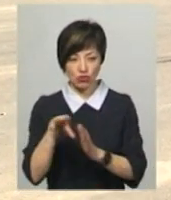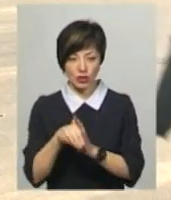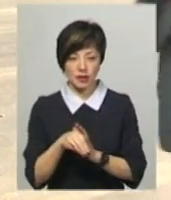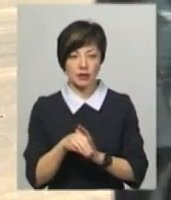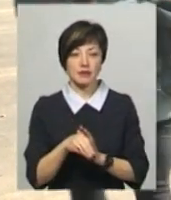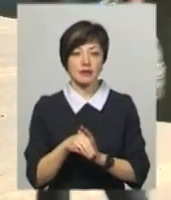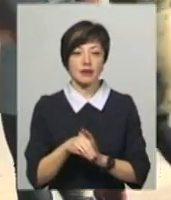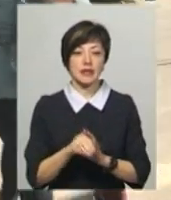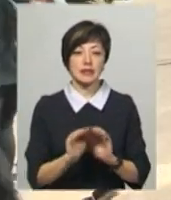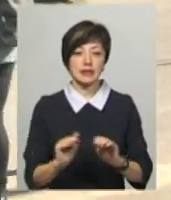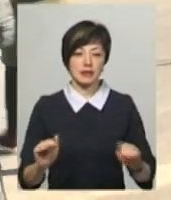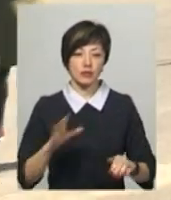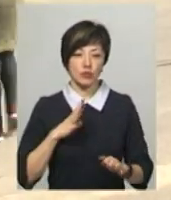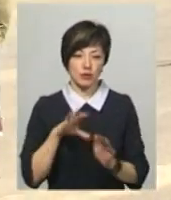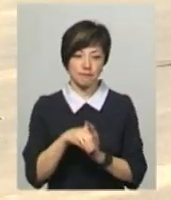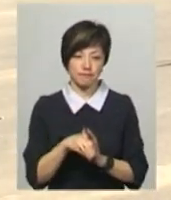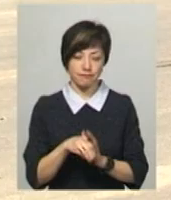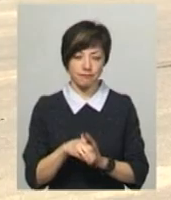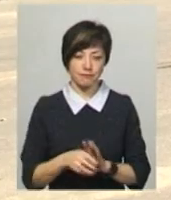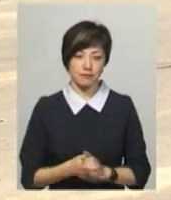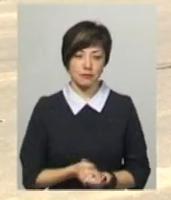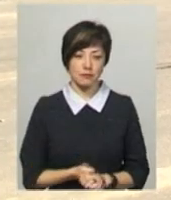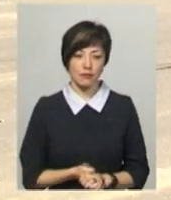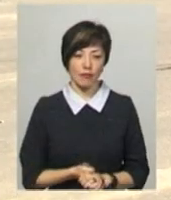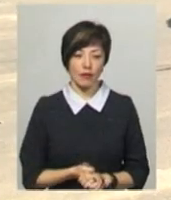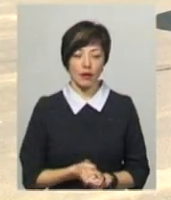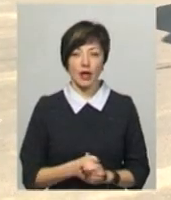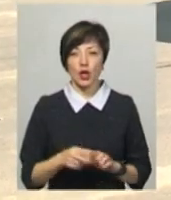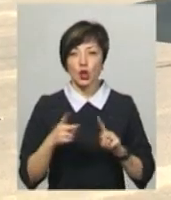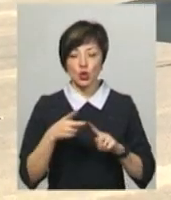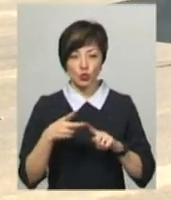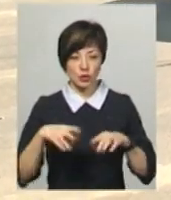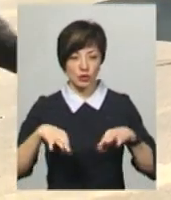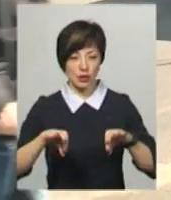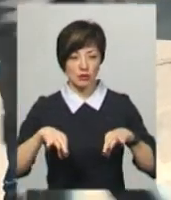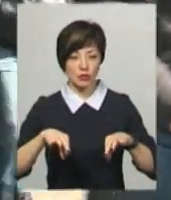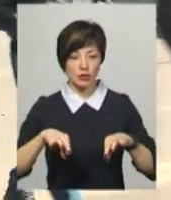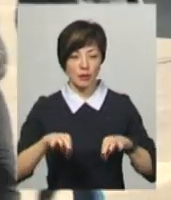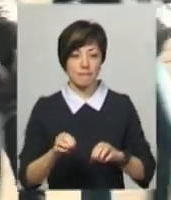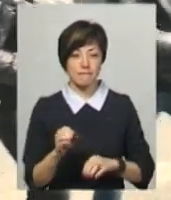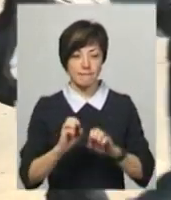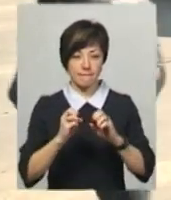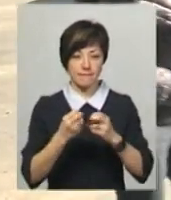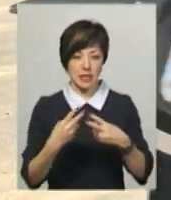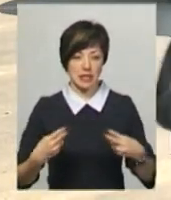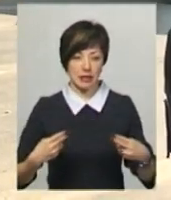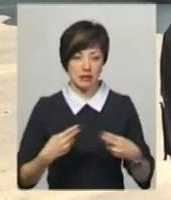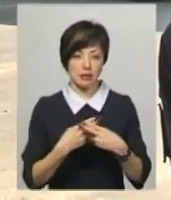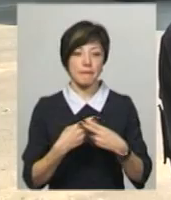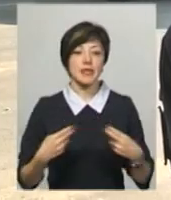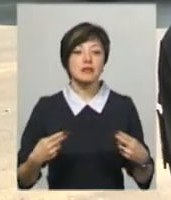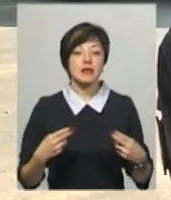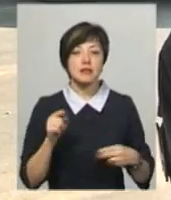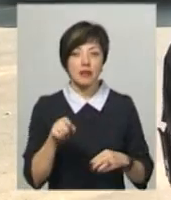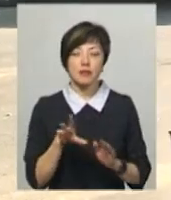саме малолітні діти. І другий транспортний засіб «Мерседес», в